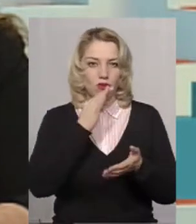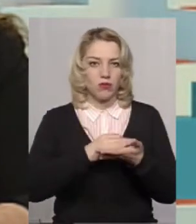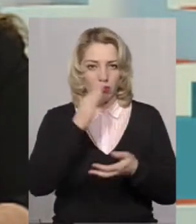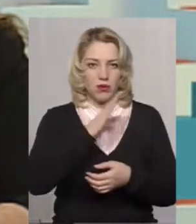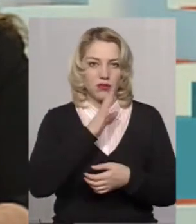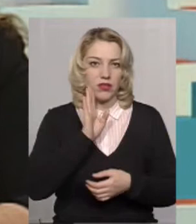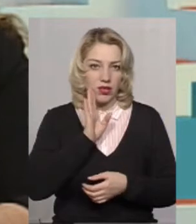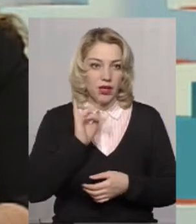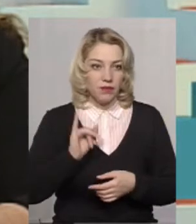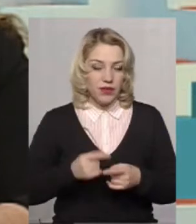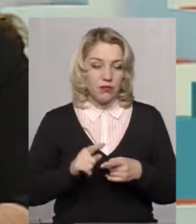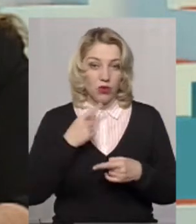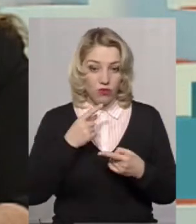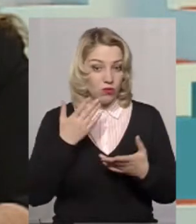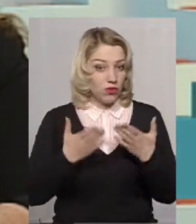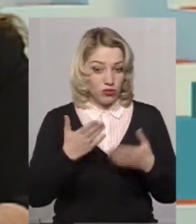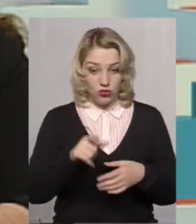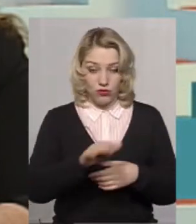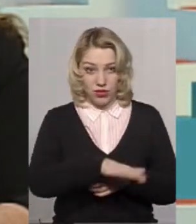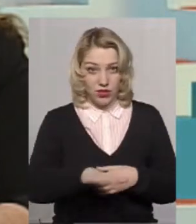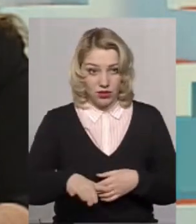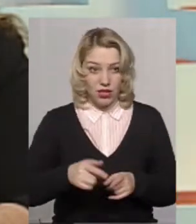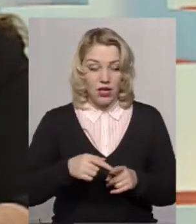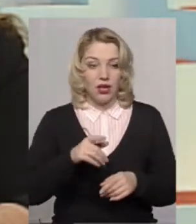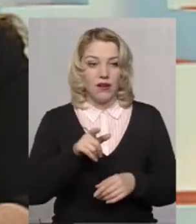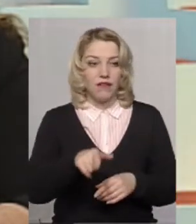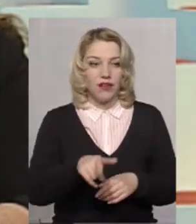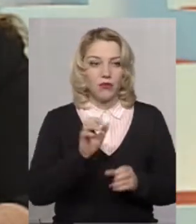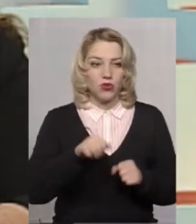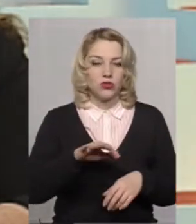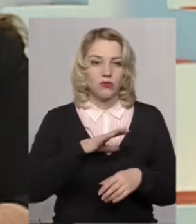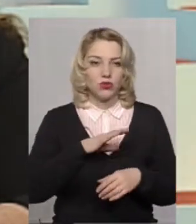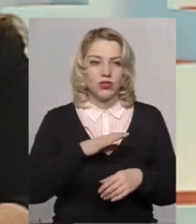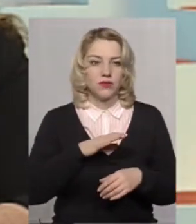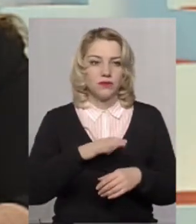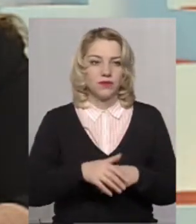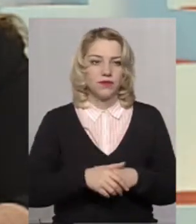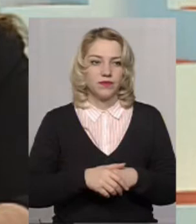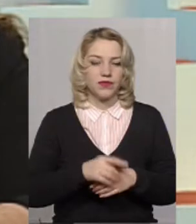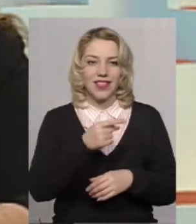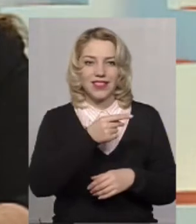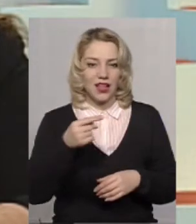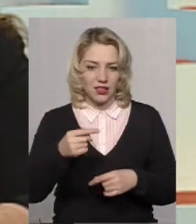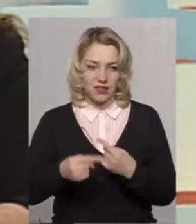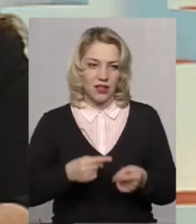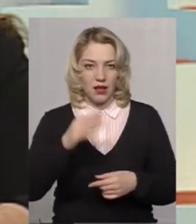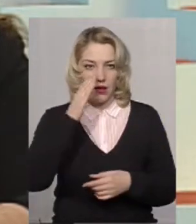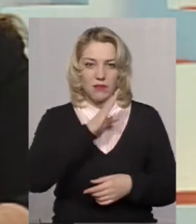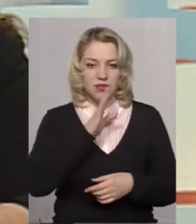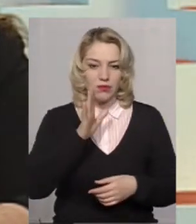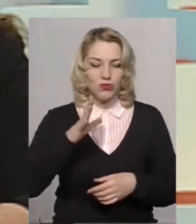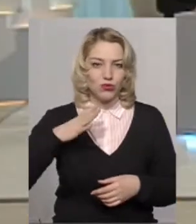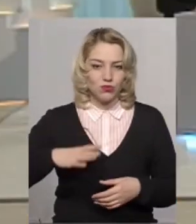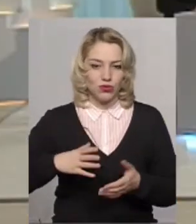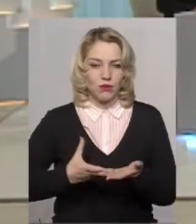Тому ми наголошуємо, що навіть будучи малолітніми, ви вже можете зазнати якихось певних негативних наслідків. Тобто, батьки змушені будуть